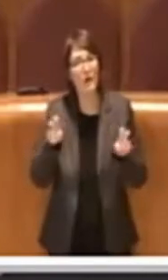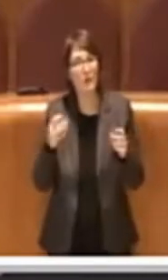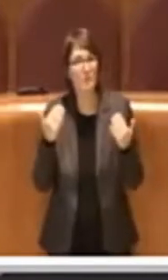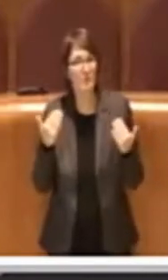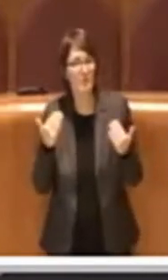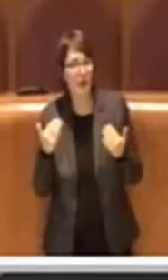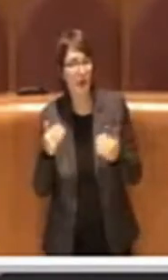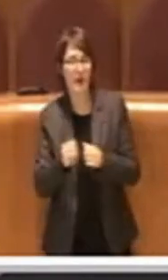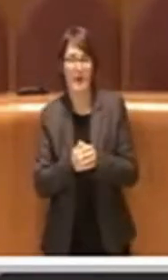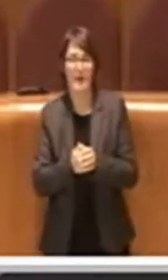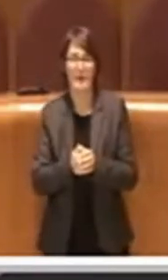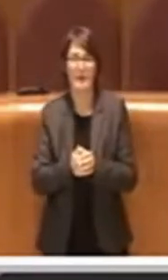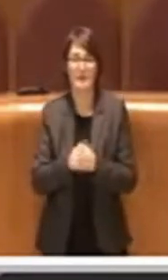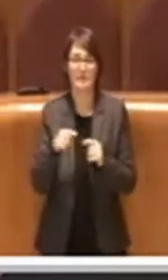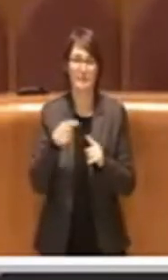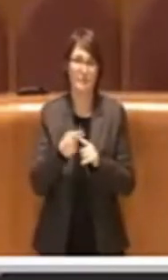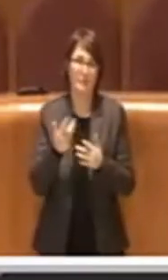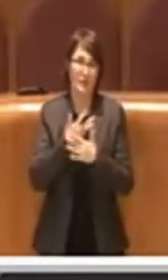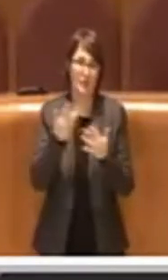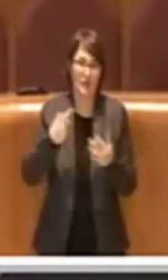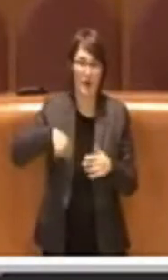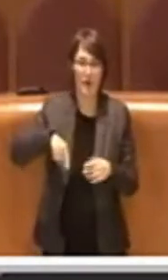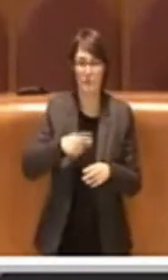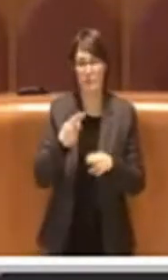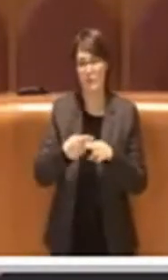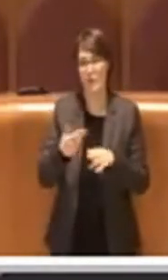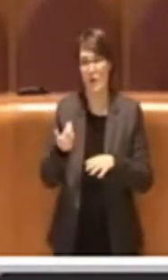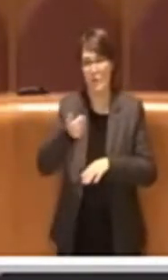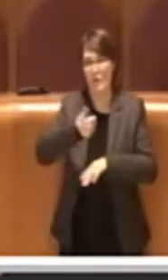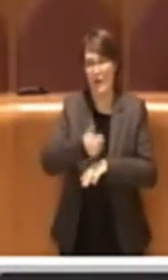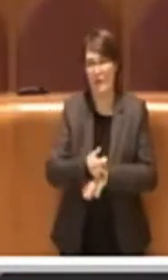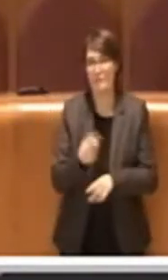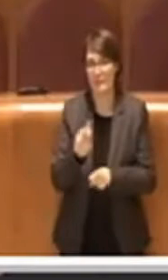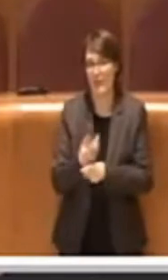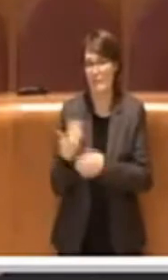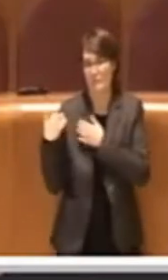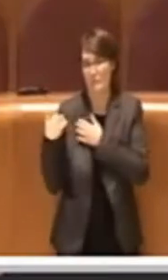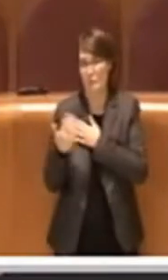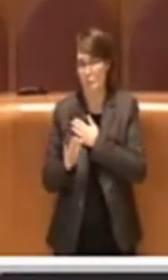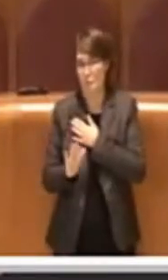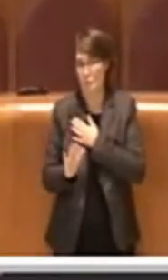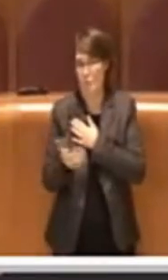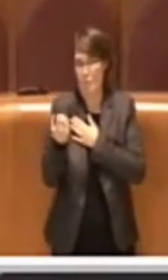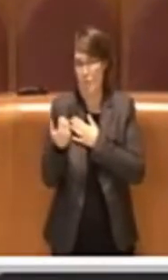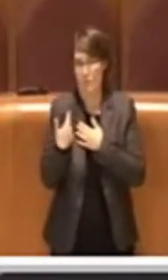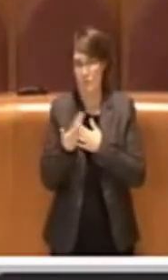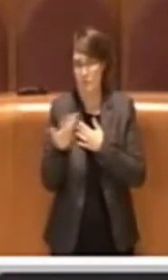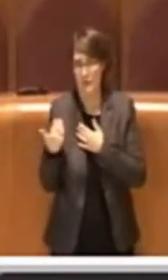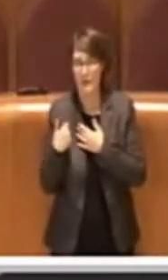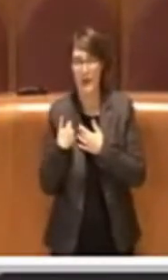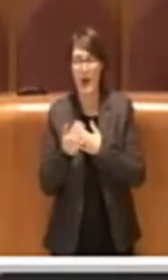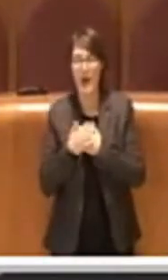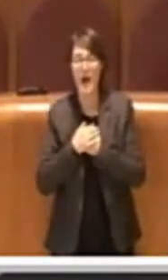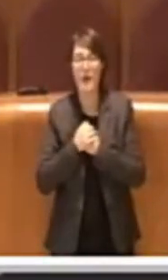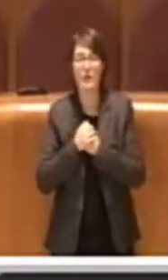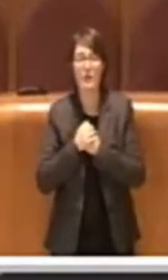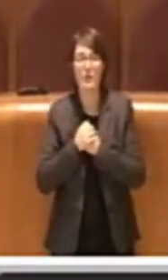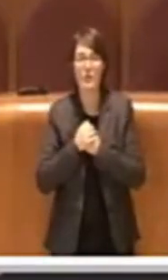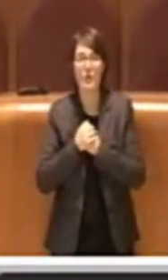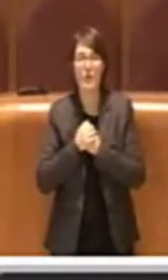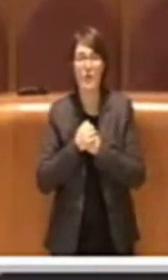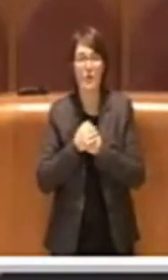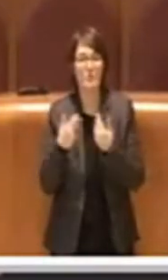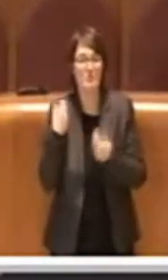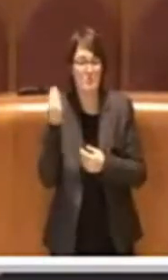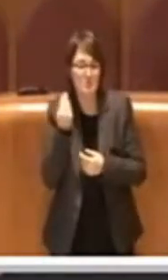chiediamo anche Roma Capitale, deve fare la sua parte e riteniamo che quello che